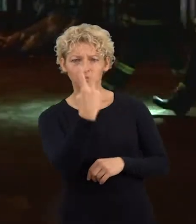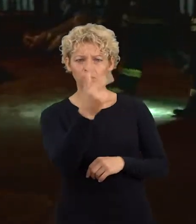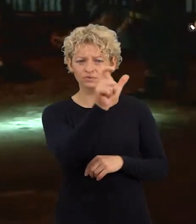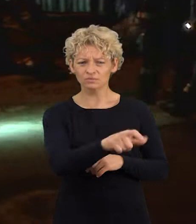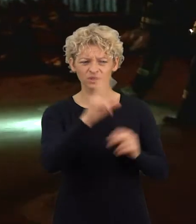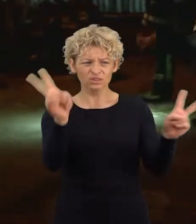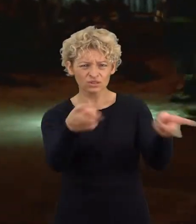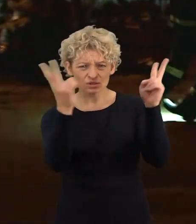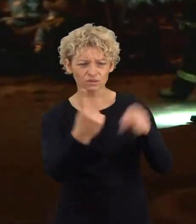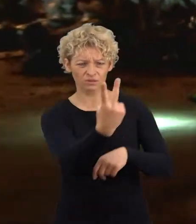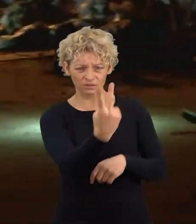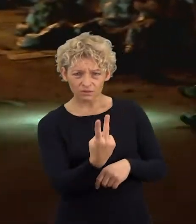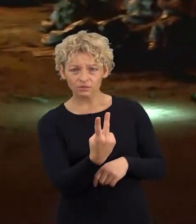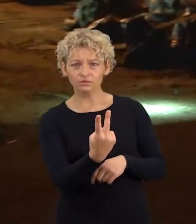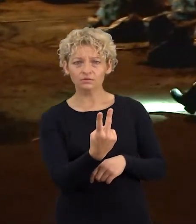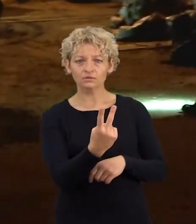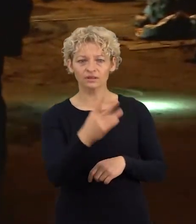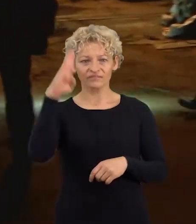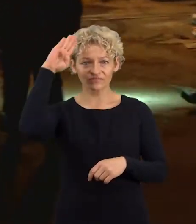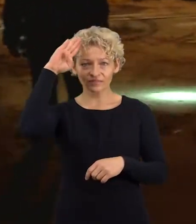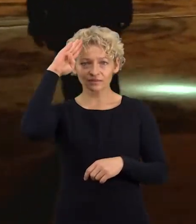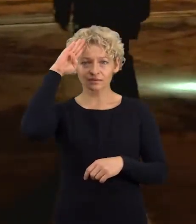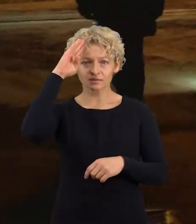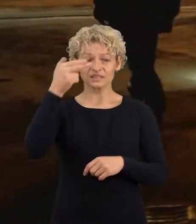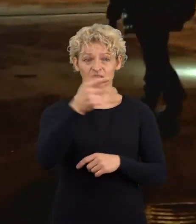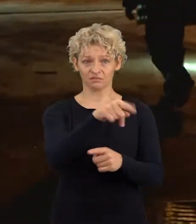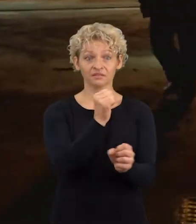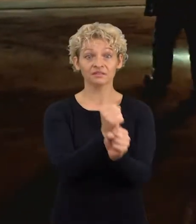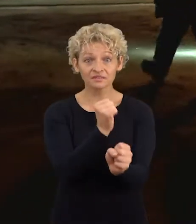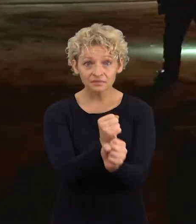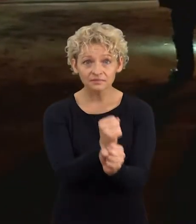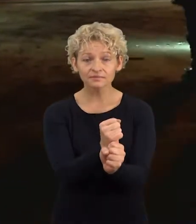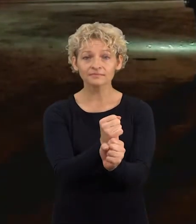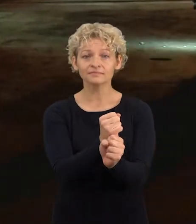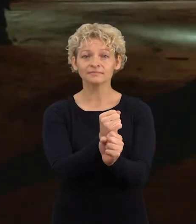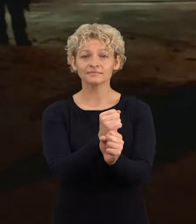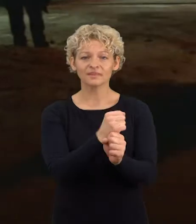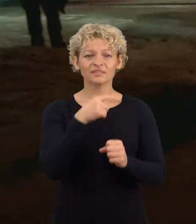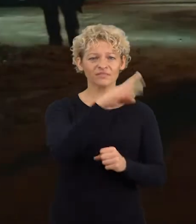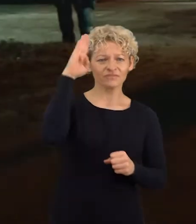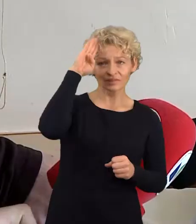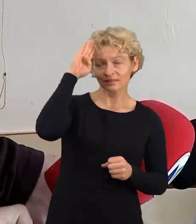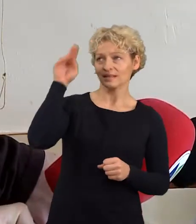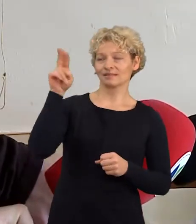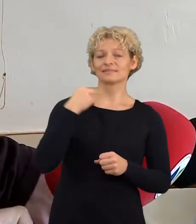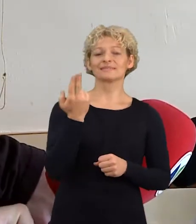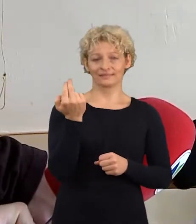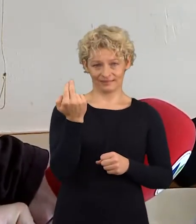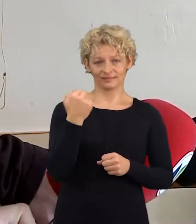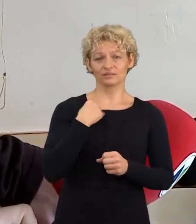du vyrai čia dirbo ir sekmadienį. Gerokai apdegės Aleksandras pasakoja, kaip viskas vyko. Sugalvojau kurti pečių,